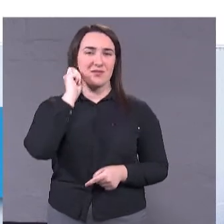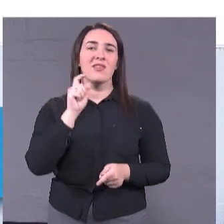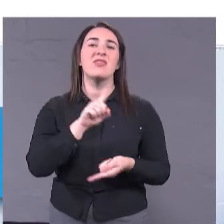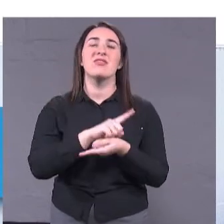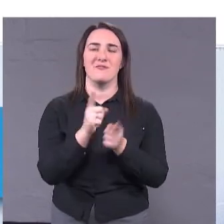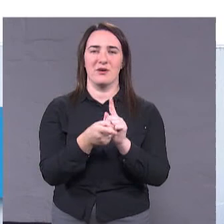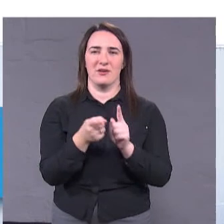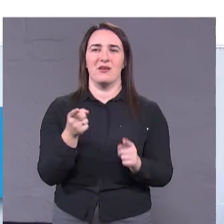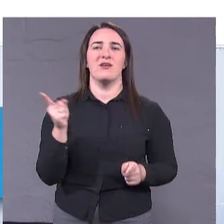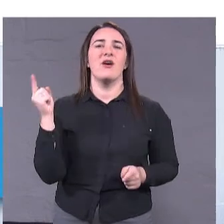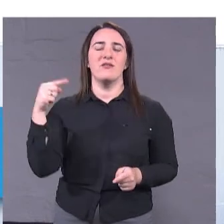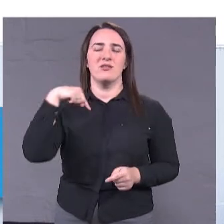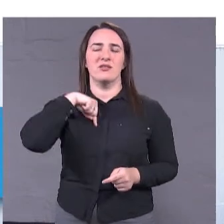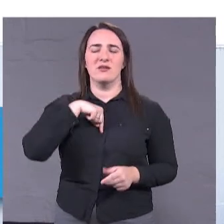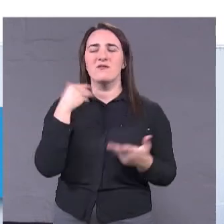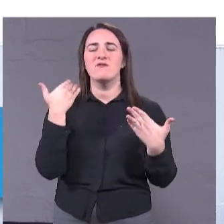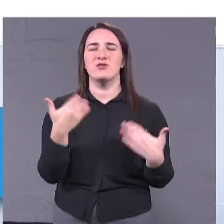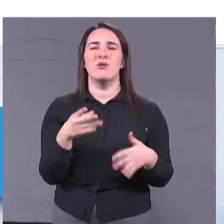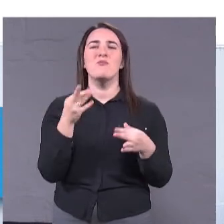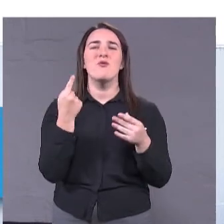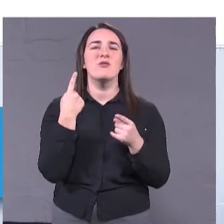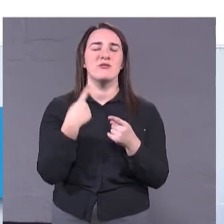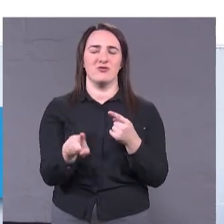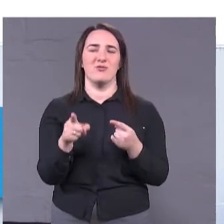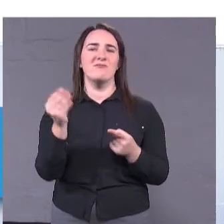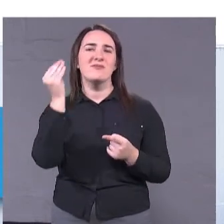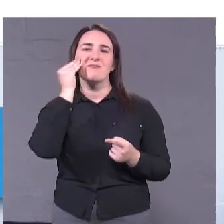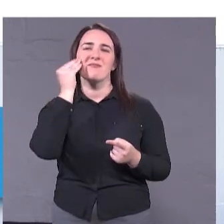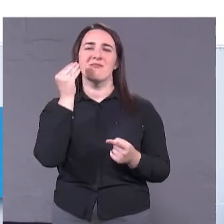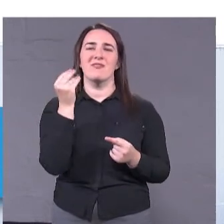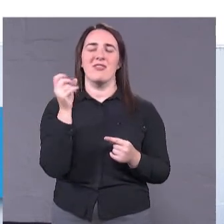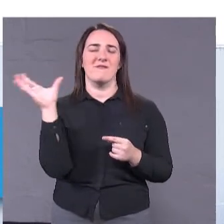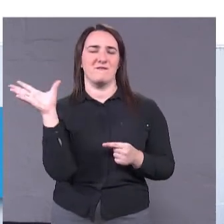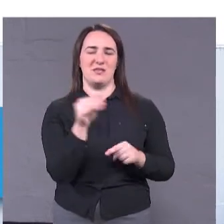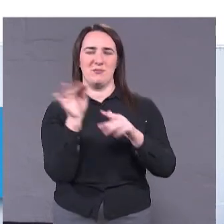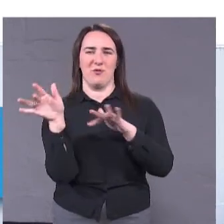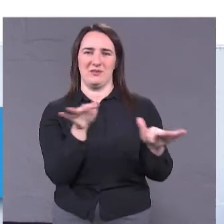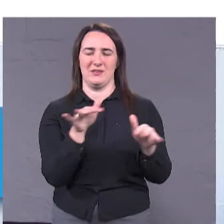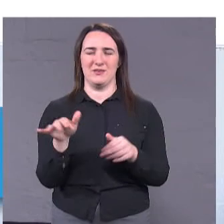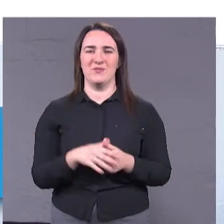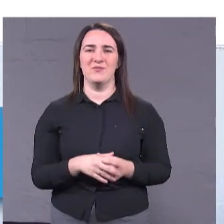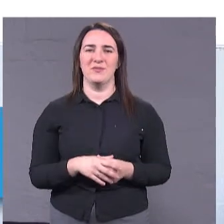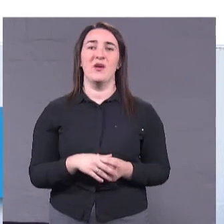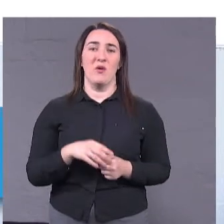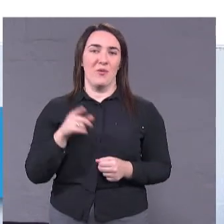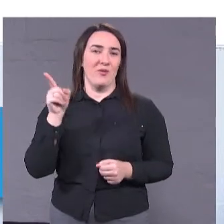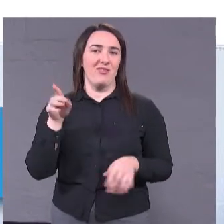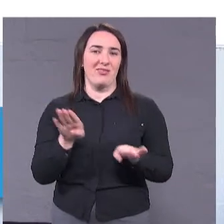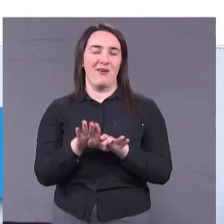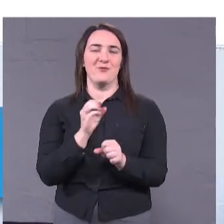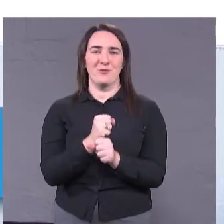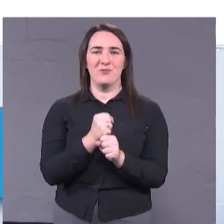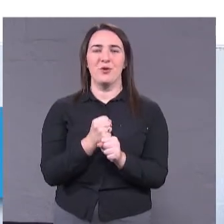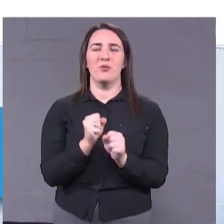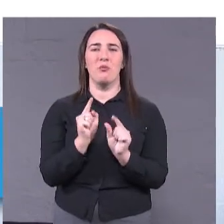вже по-другому взглянути на те процеси, які проходять. І він це робить сьогодні. Поступить